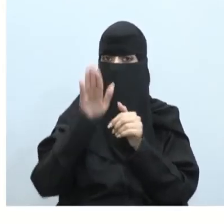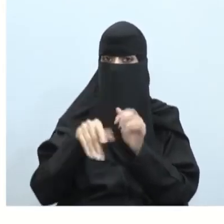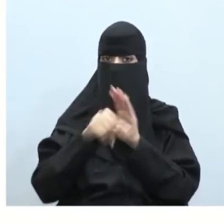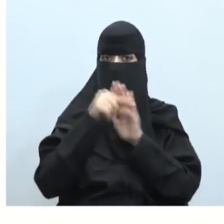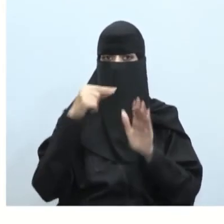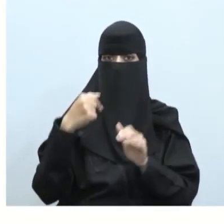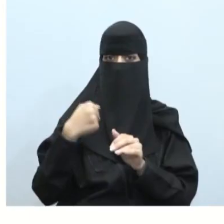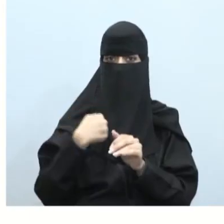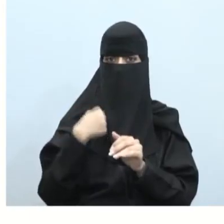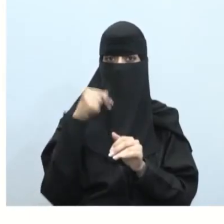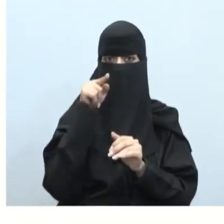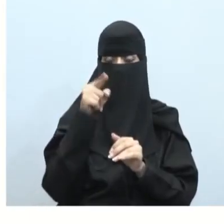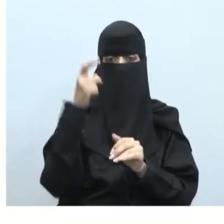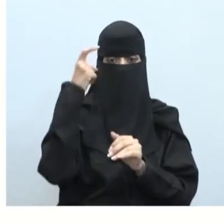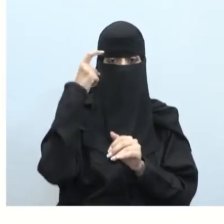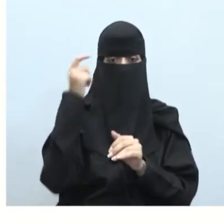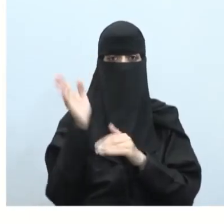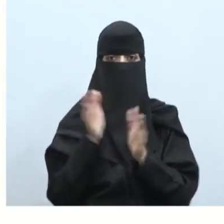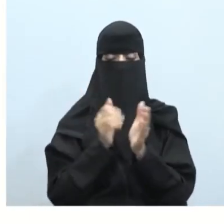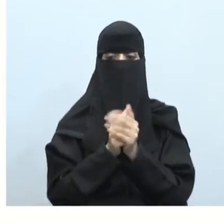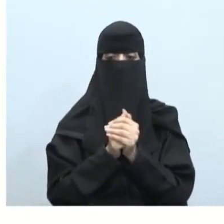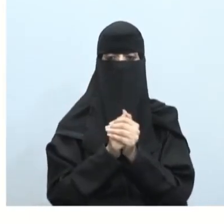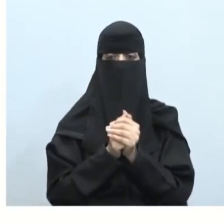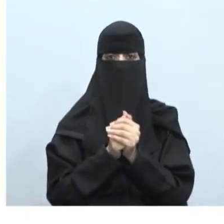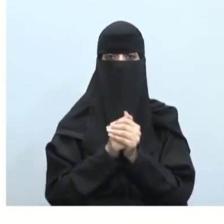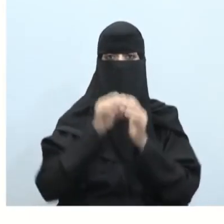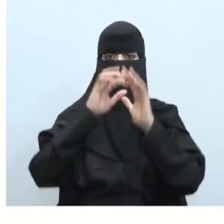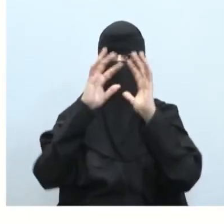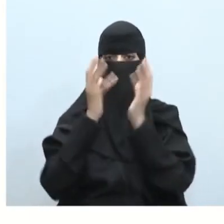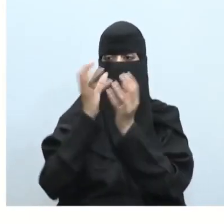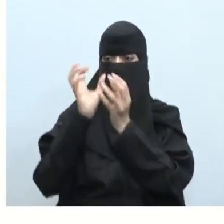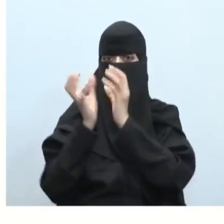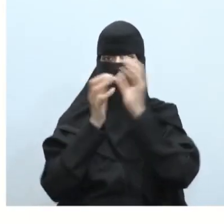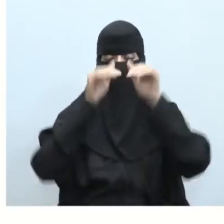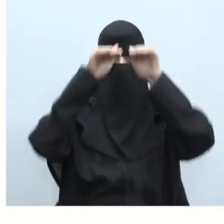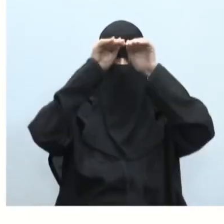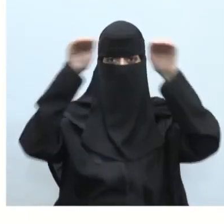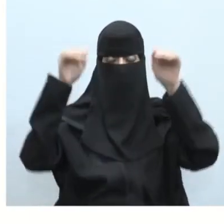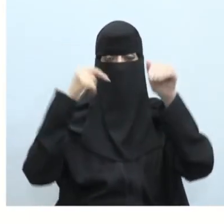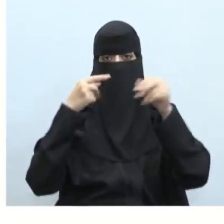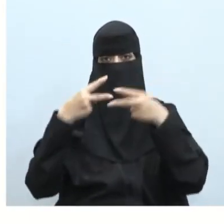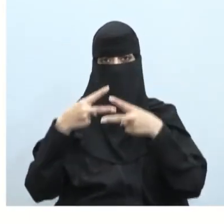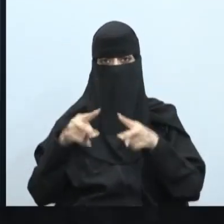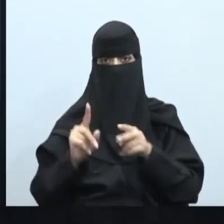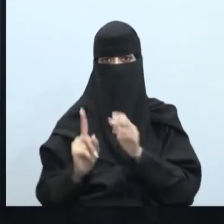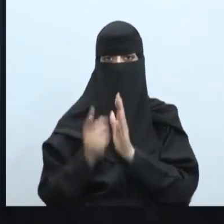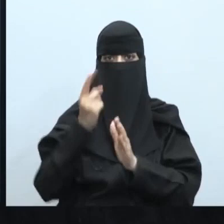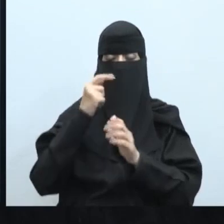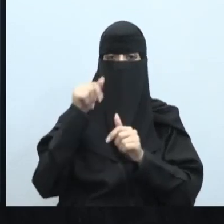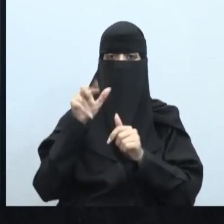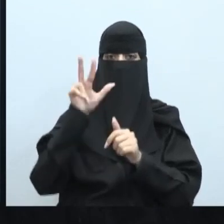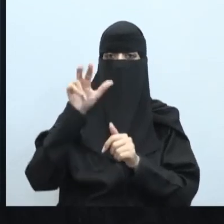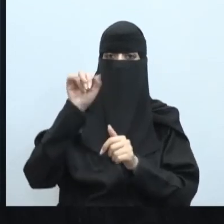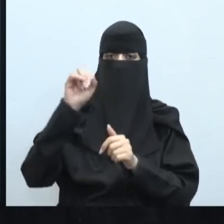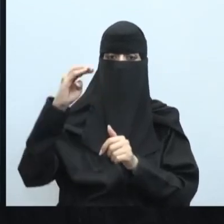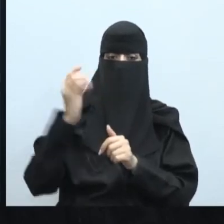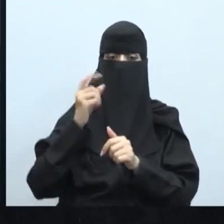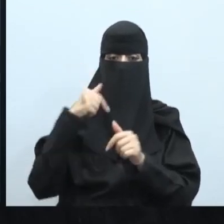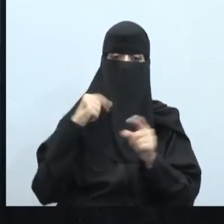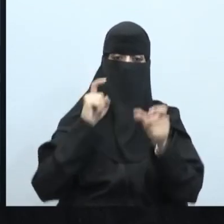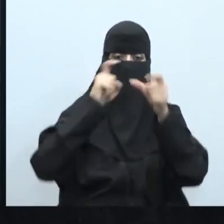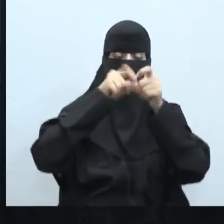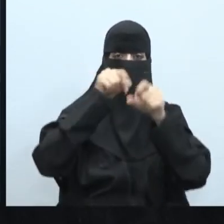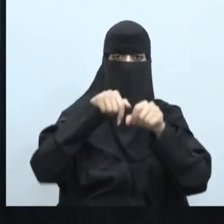أنا وأنتم تعرفنا على الأجرام السموية ابتدأناها من المجرات إلى أن تعرفنا